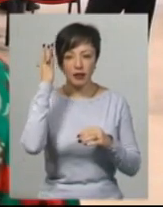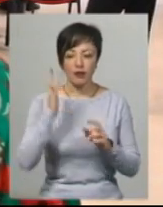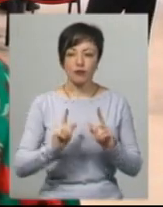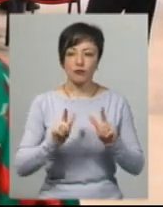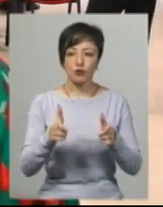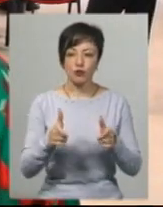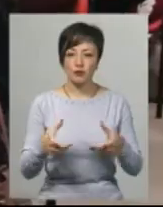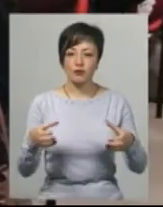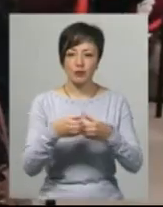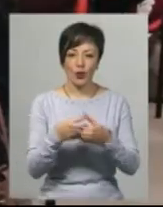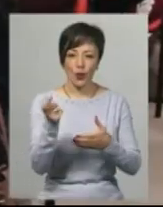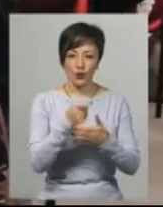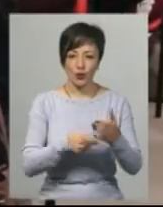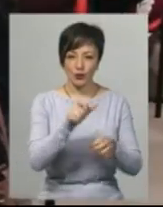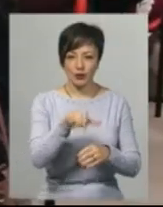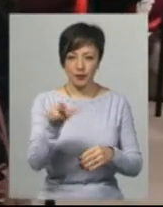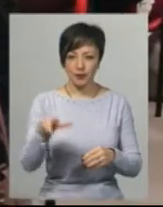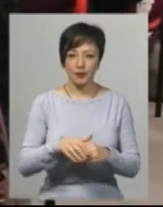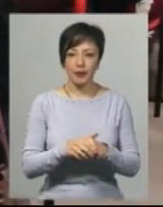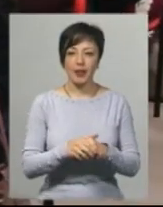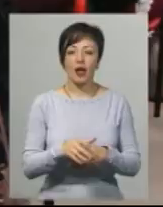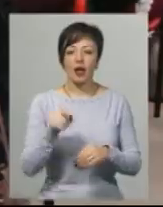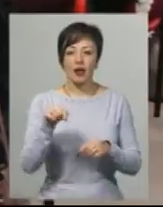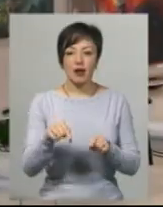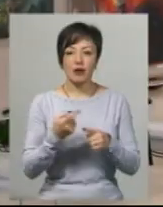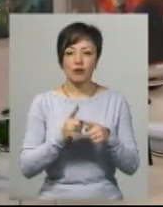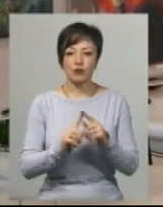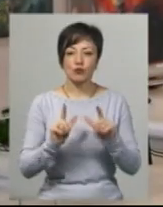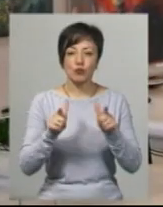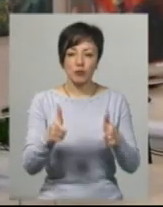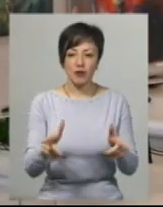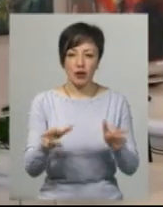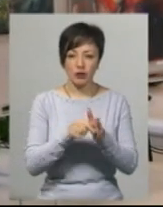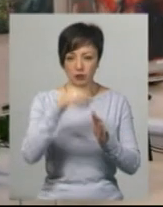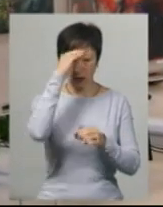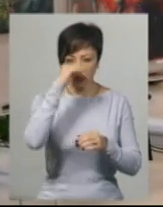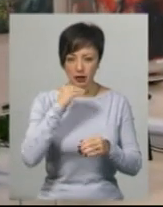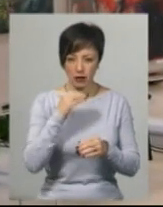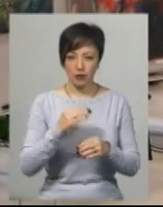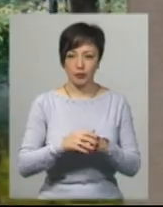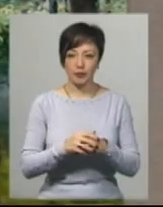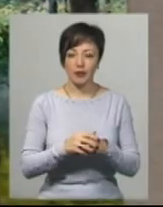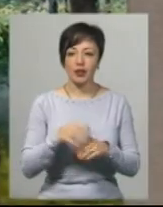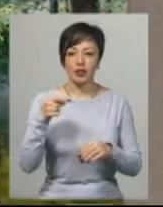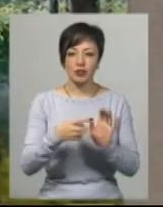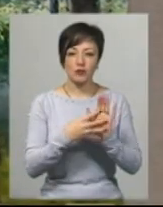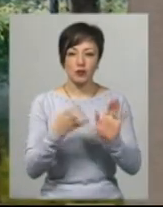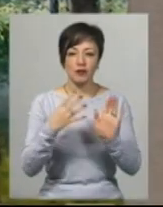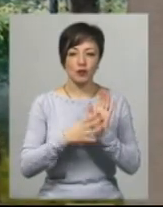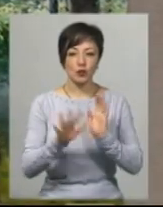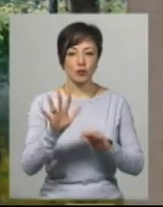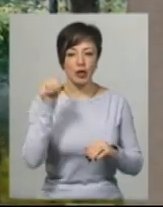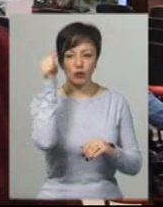вступ у спілку художників. Художник Ігор Саєвець до обласної спілки художників вступив разом із татом – художником Віктором Севцем у 1995